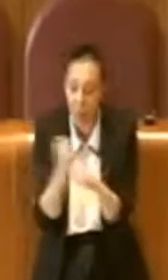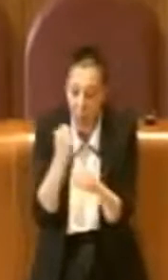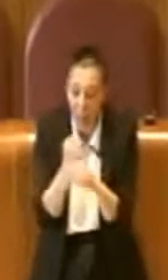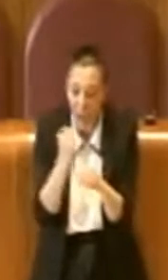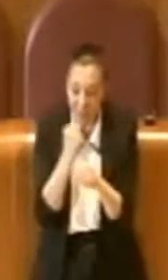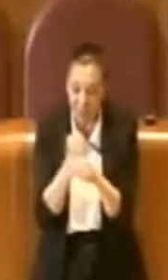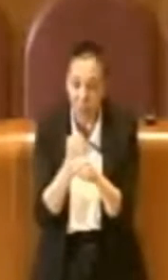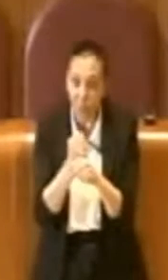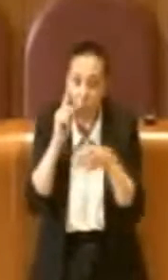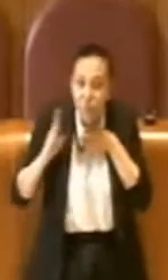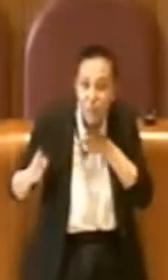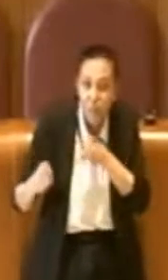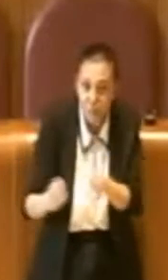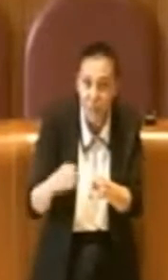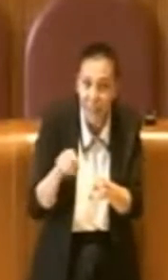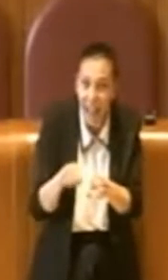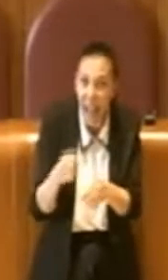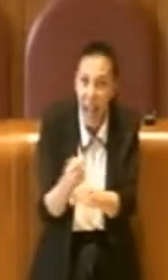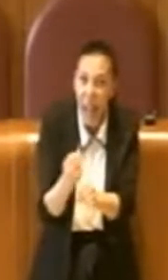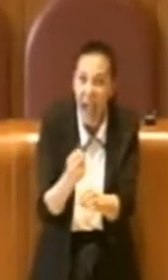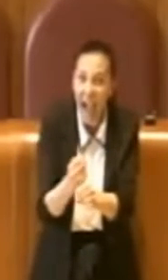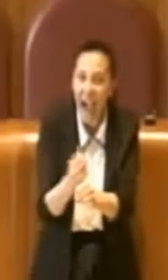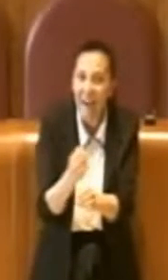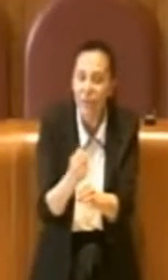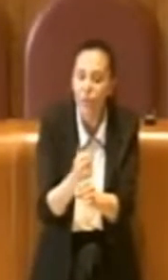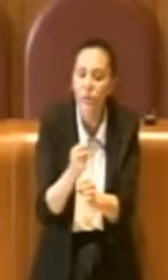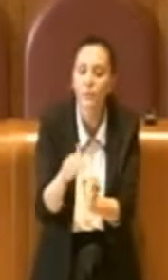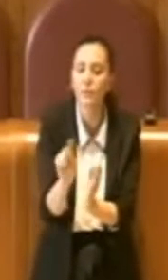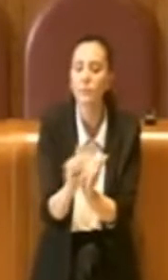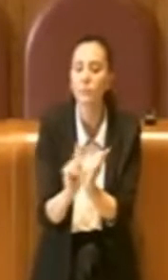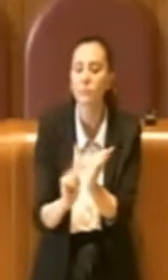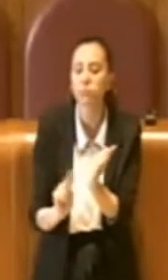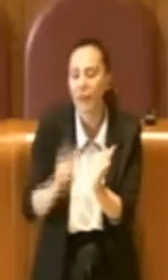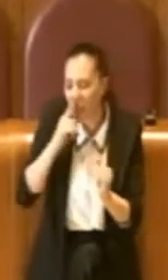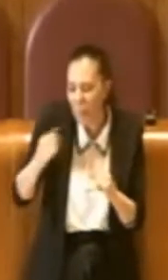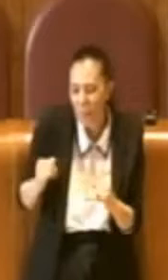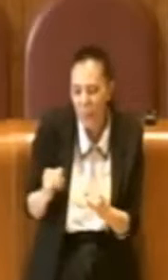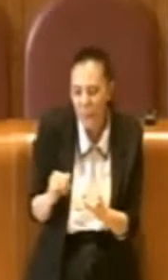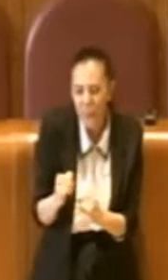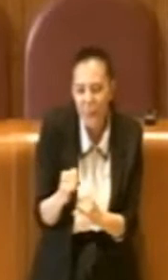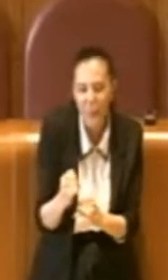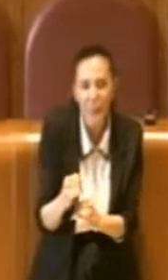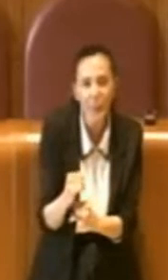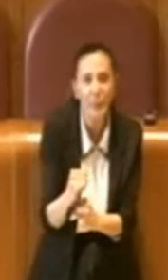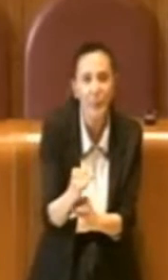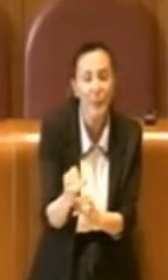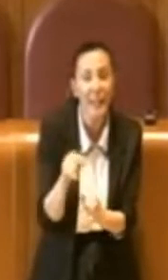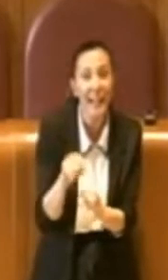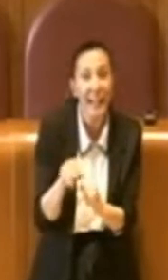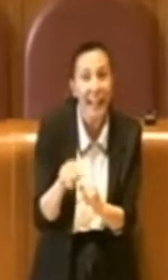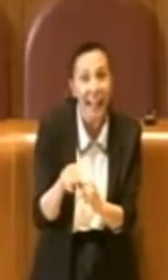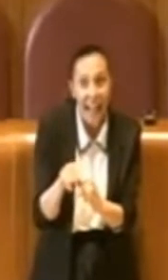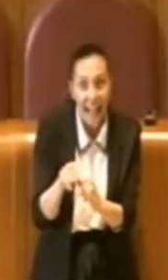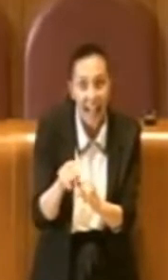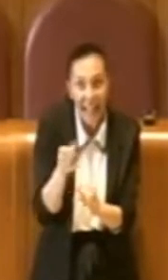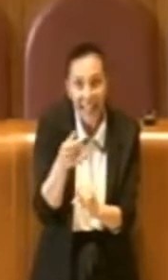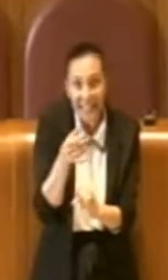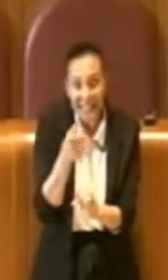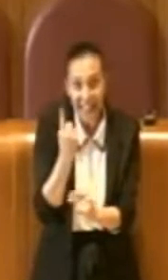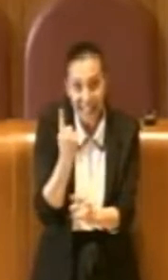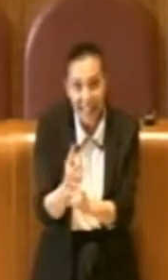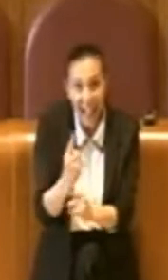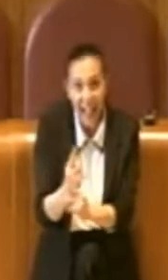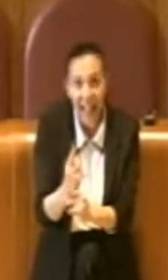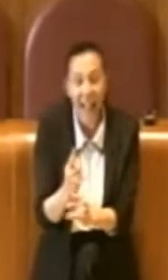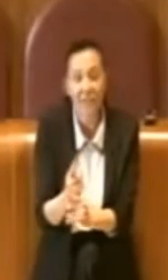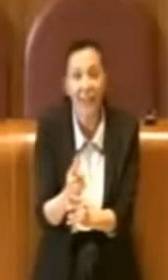è un lavoro scritto in maniera molto dettagliata rispetto a quello che bisognerà andare